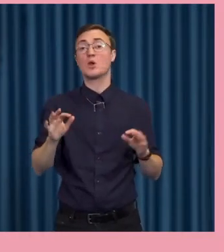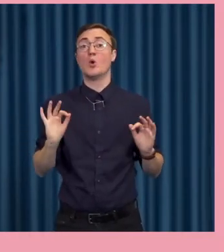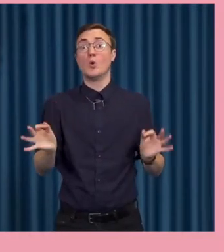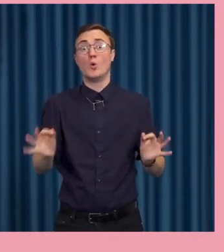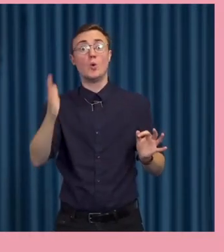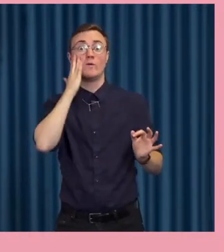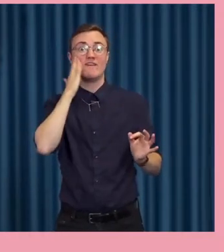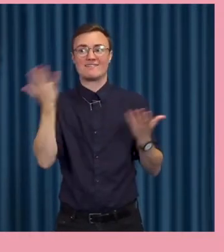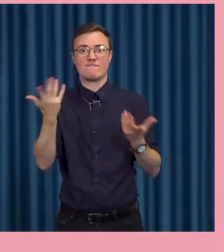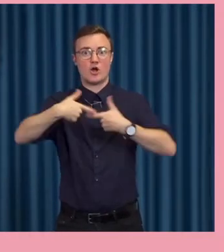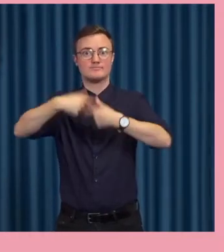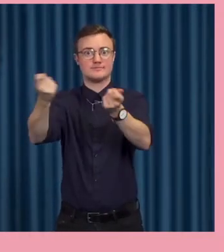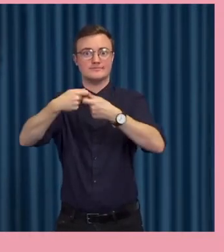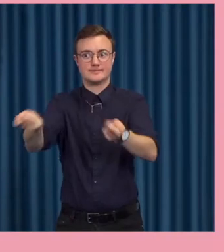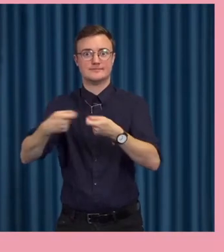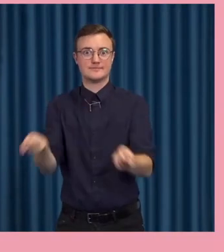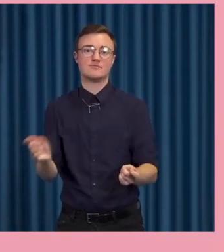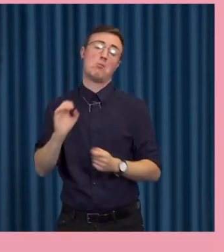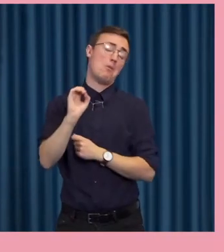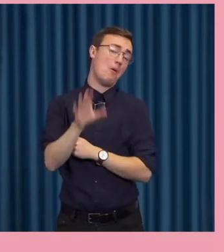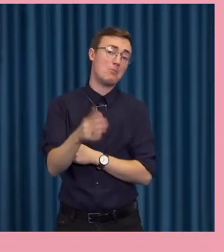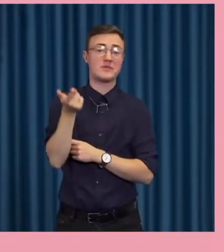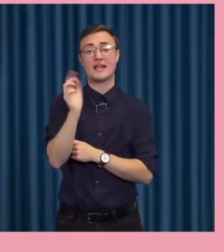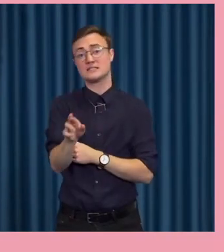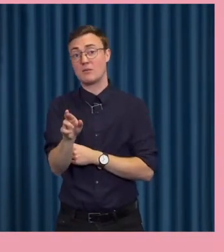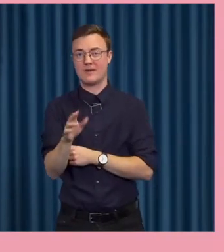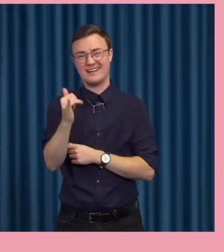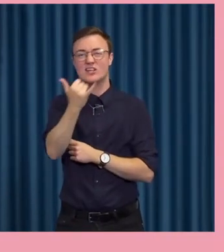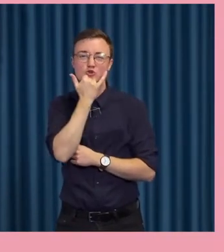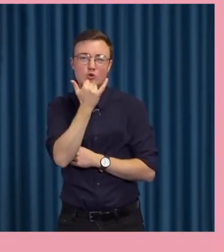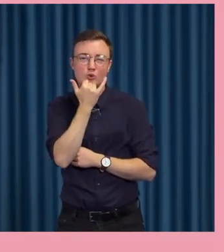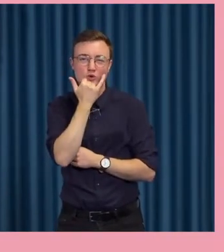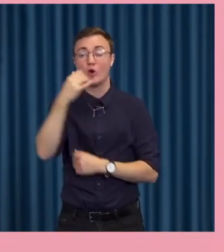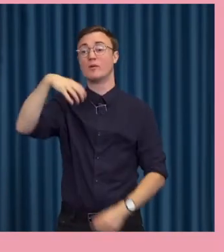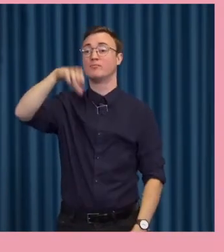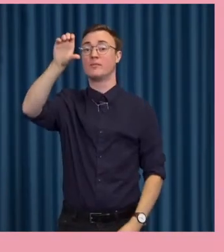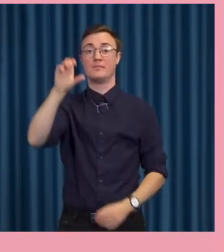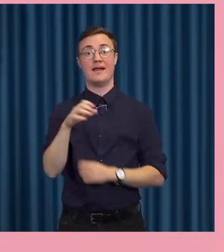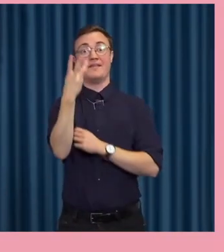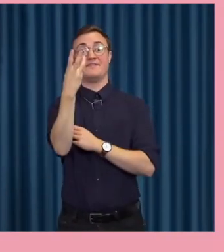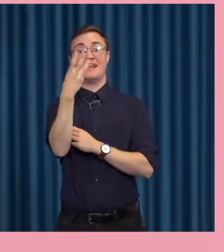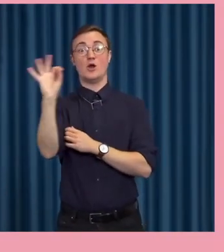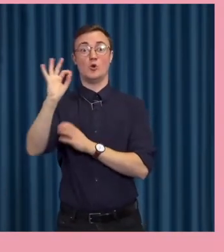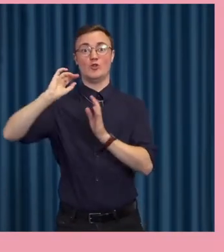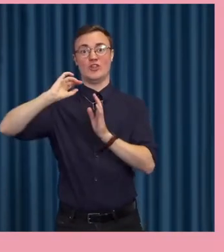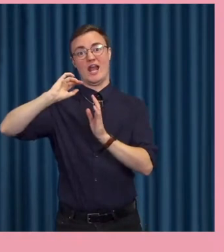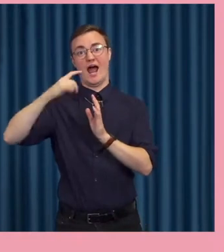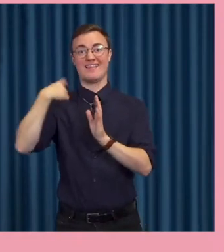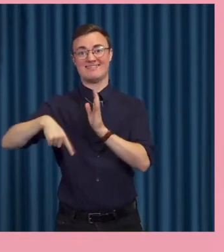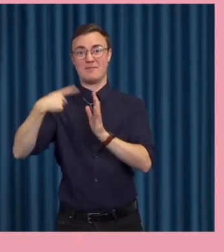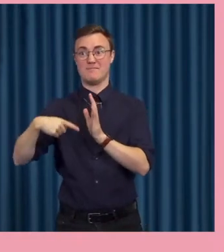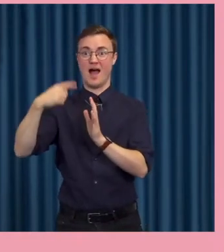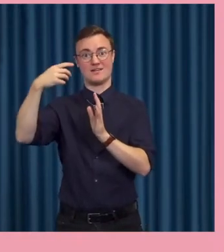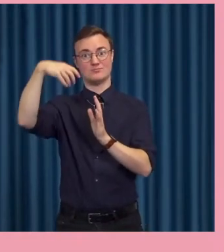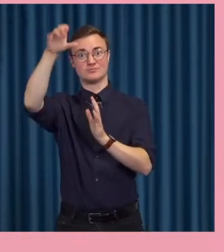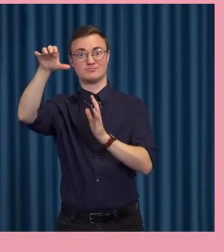man veta vad som publiceras om man till exempel på Youtube laddar upp 300 timmar film per